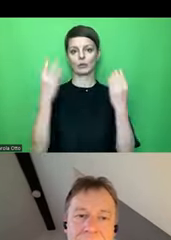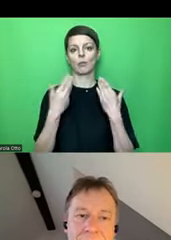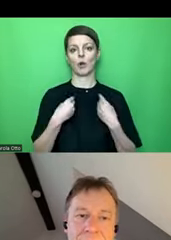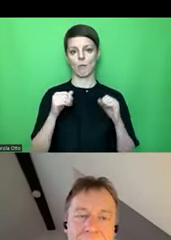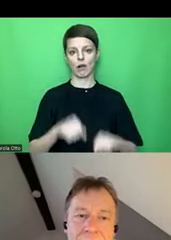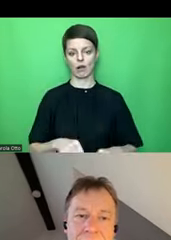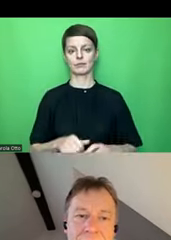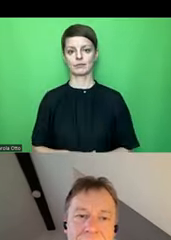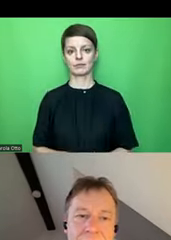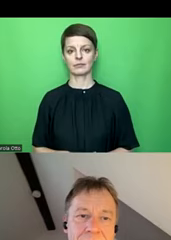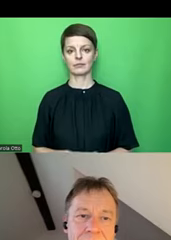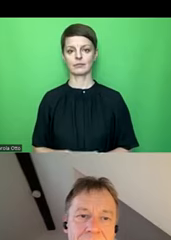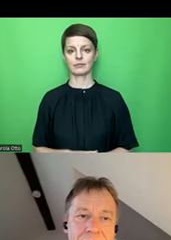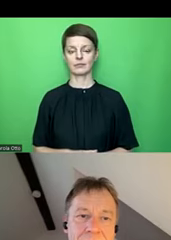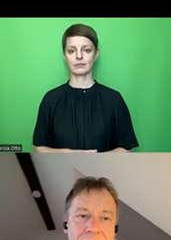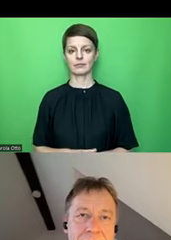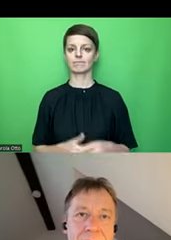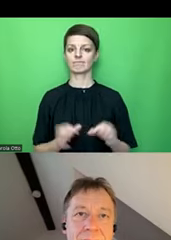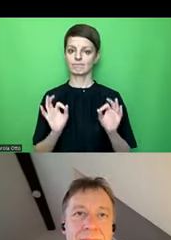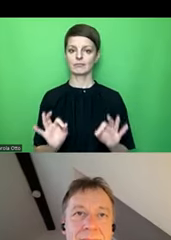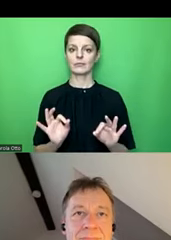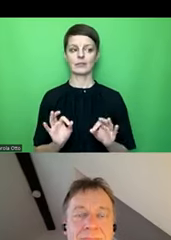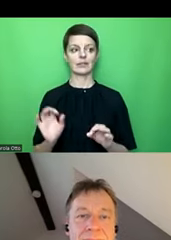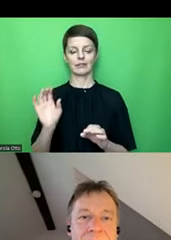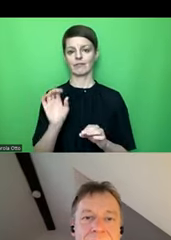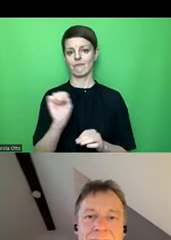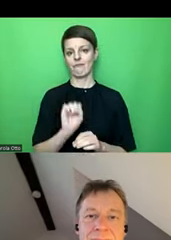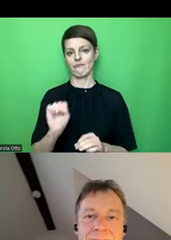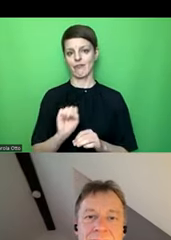können zu diesem Webinar.